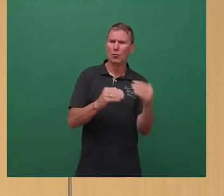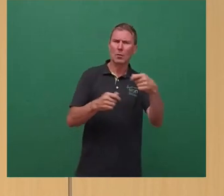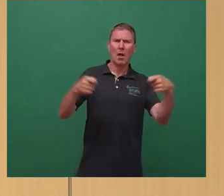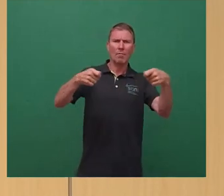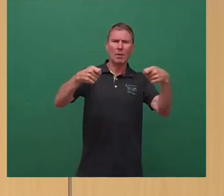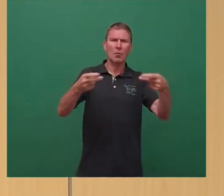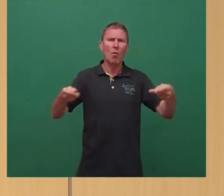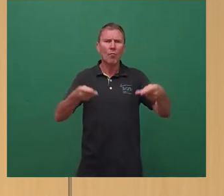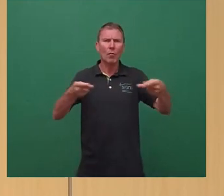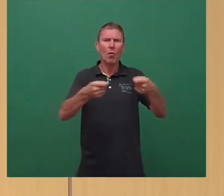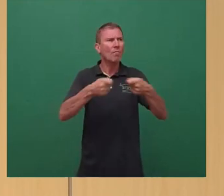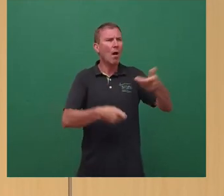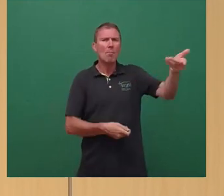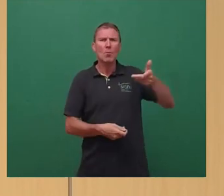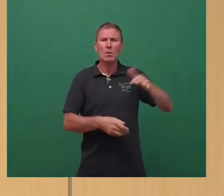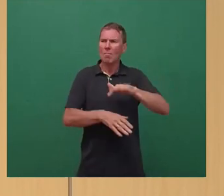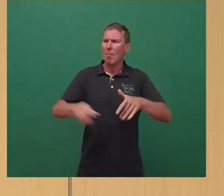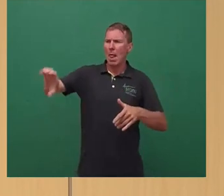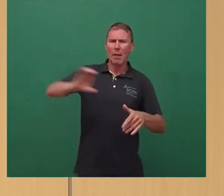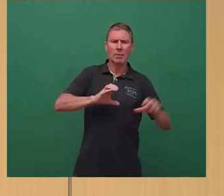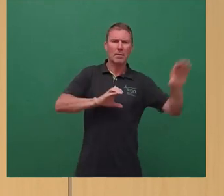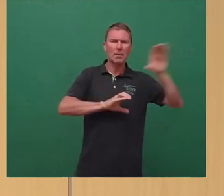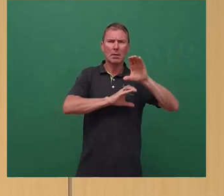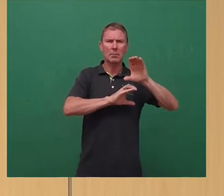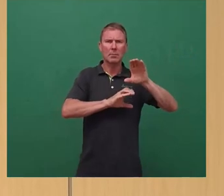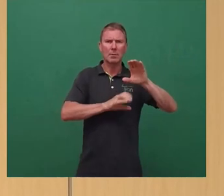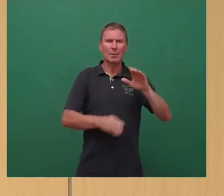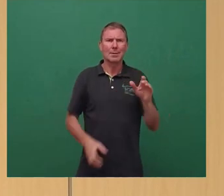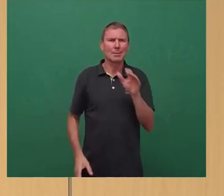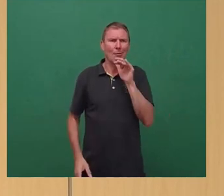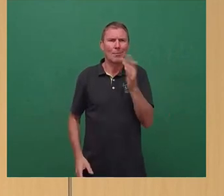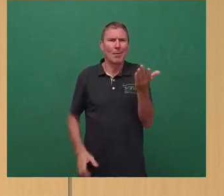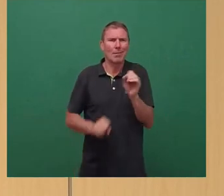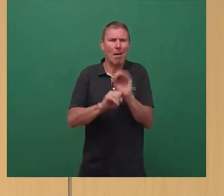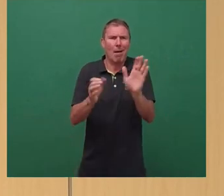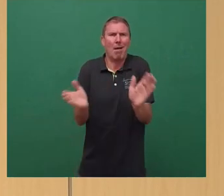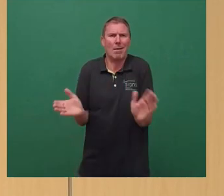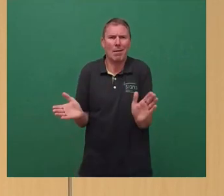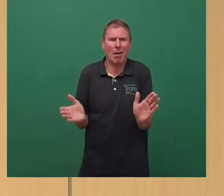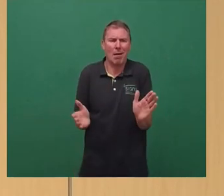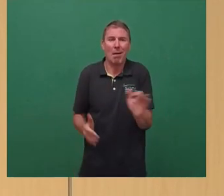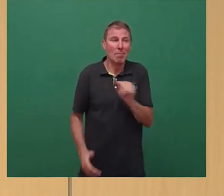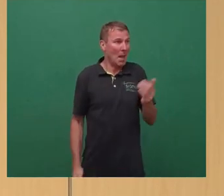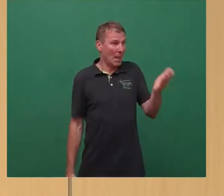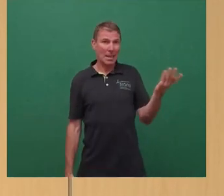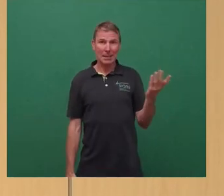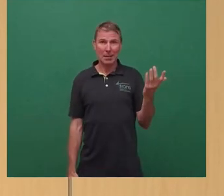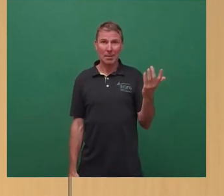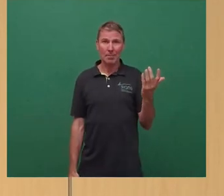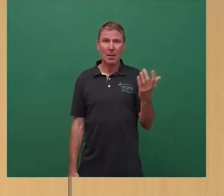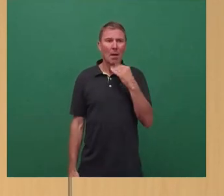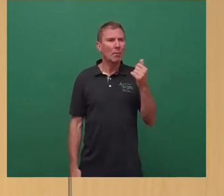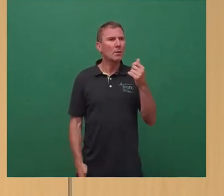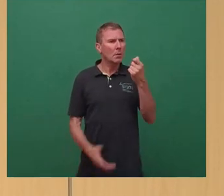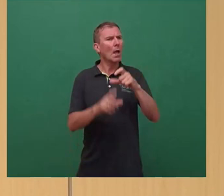des Bundes und des Landes da sind, sind noch gar nicht absehbar. Die Linken wollen den Blankoscheck an die DVB